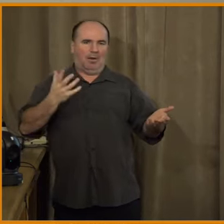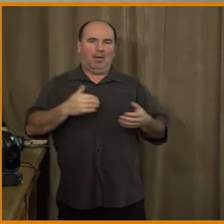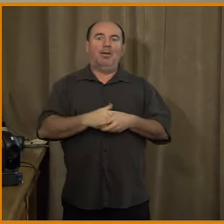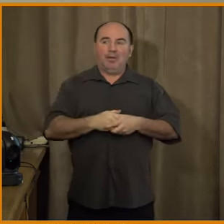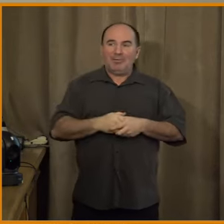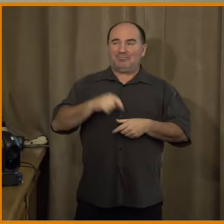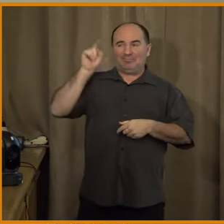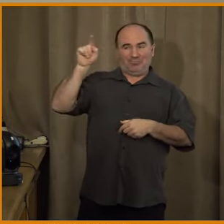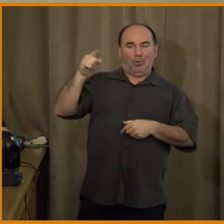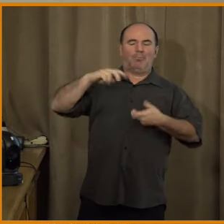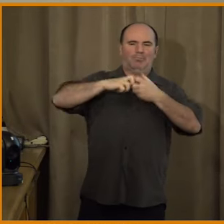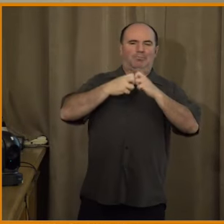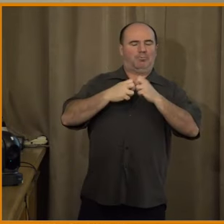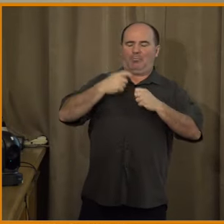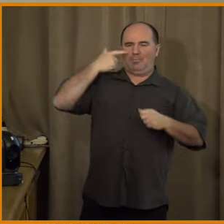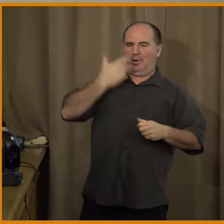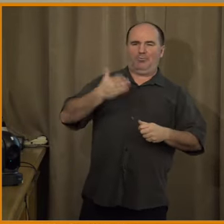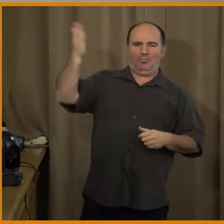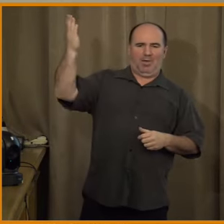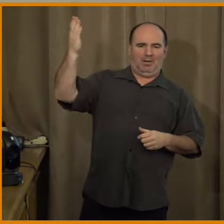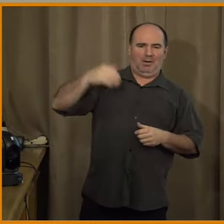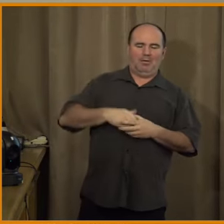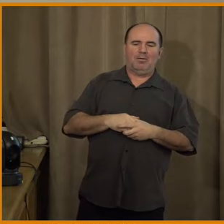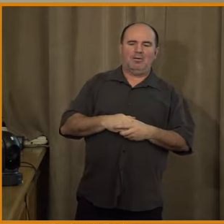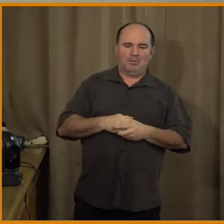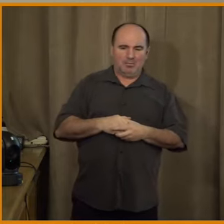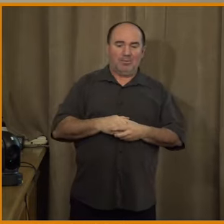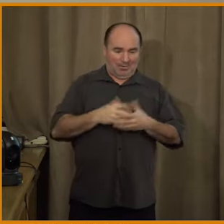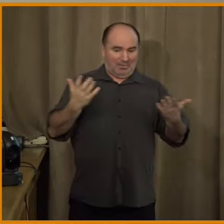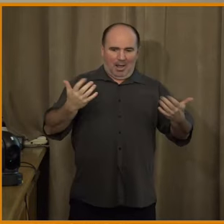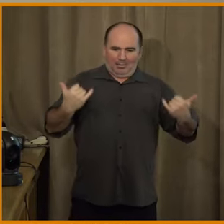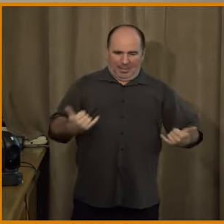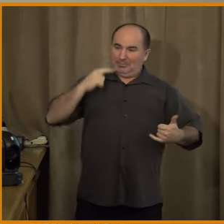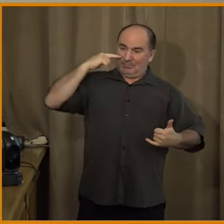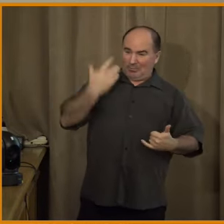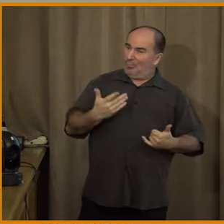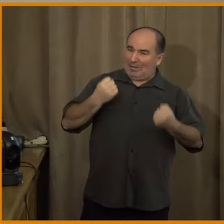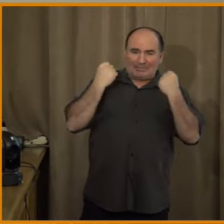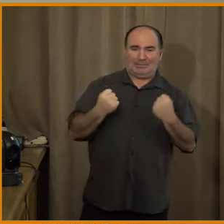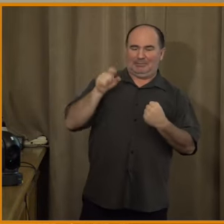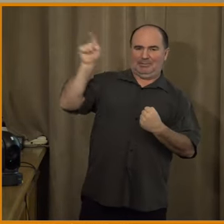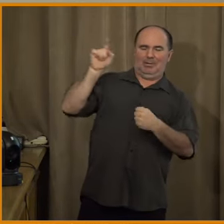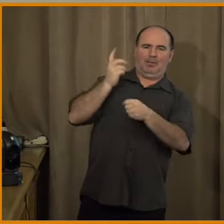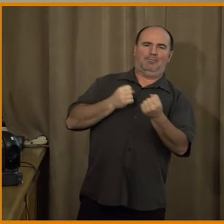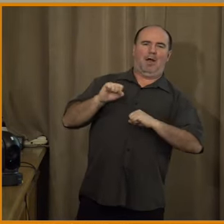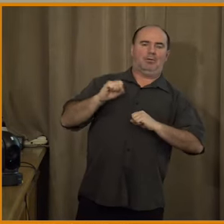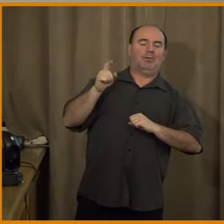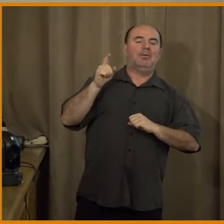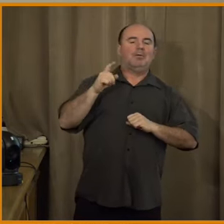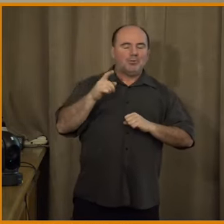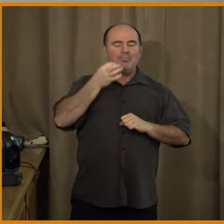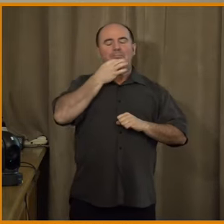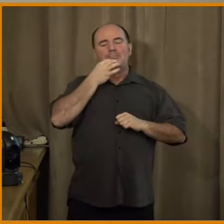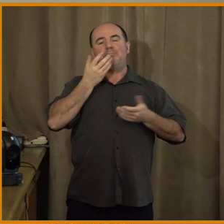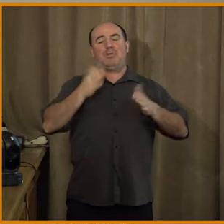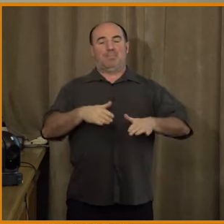nedůvěry. Nedůvěra je ztracena v momentě, kdy důvěra je zrazena. Takže pokud nějak rámcově směřovat,